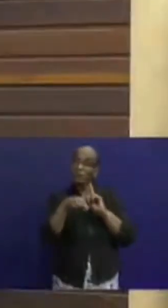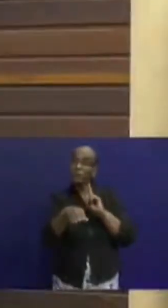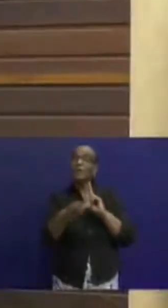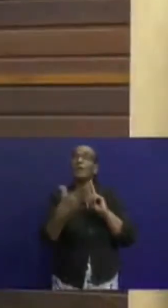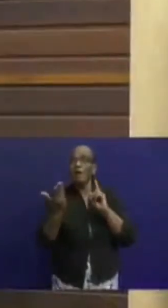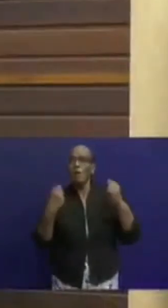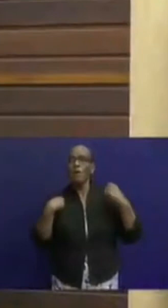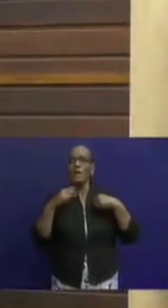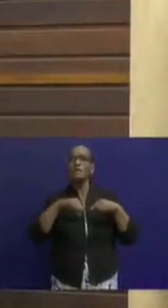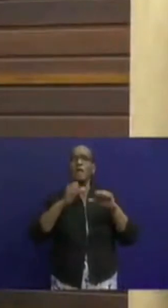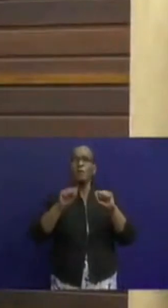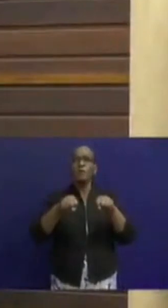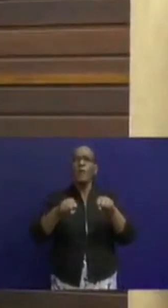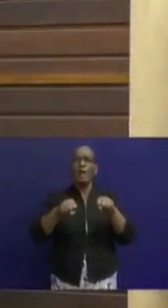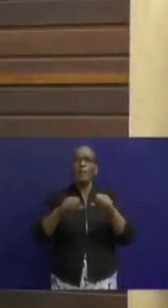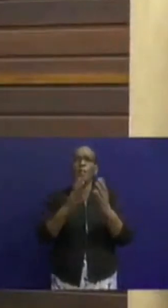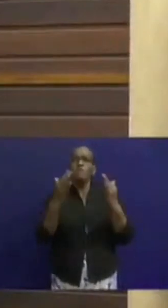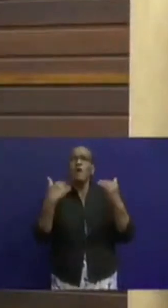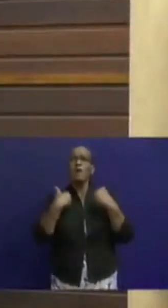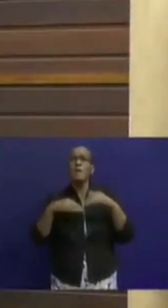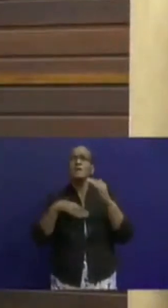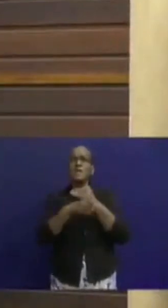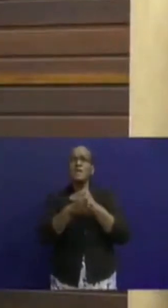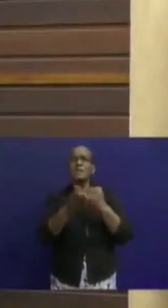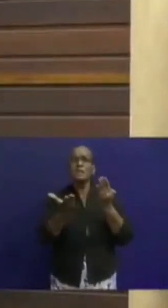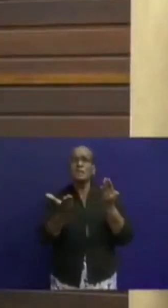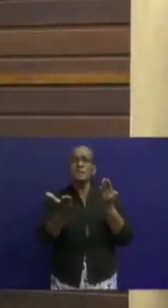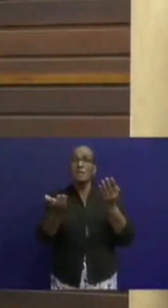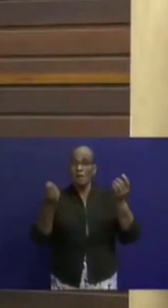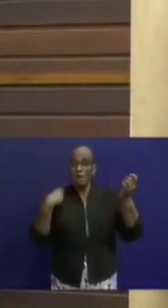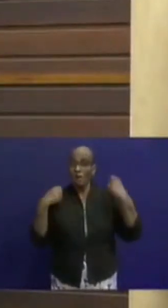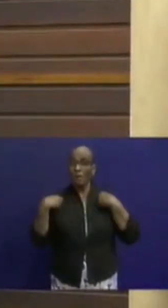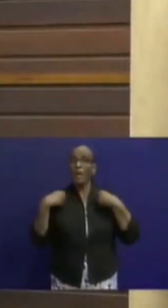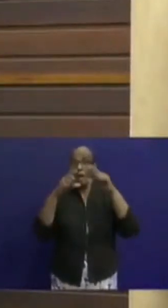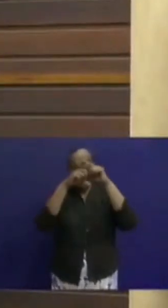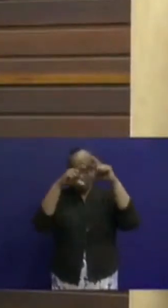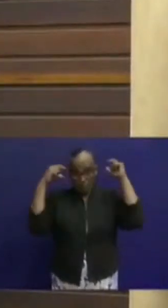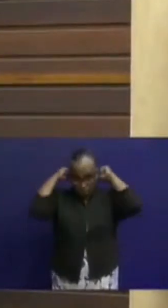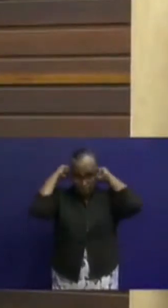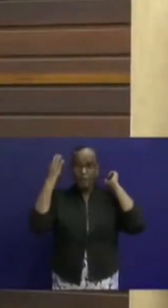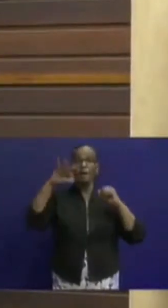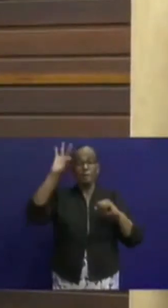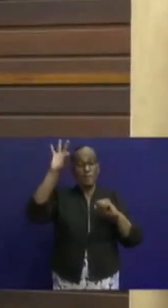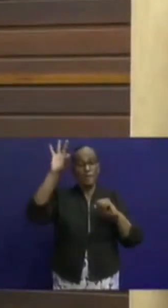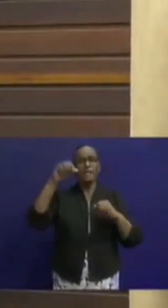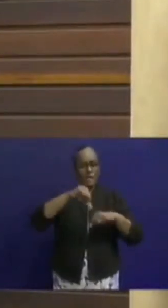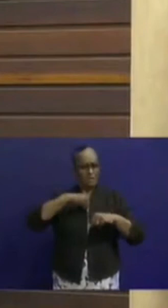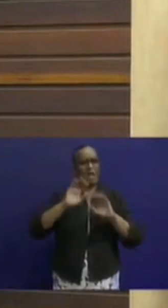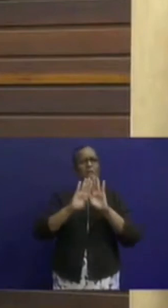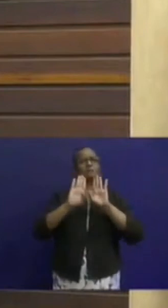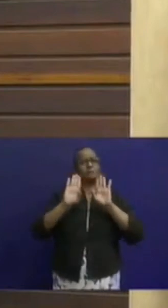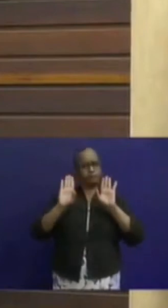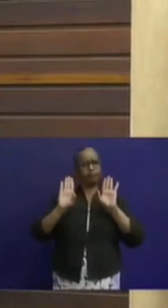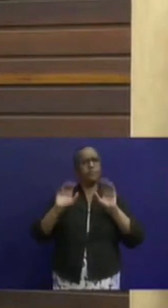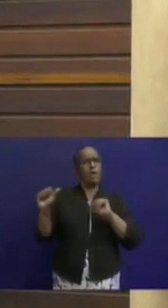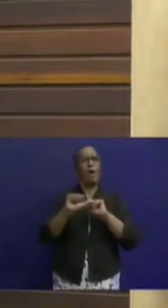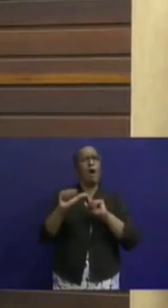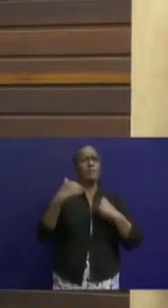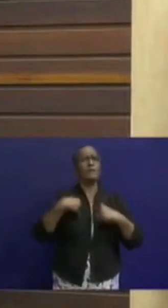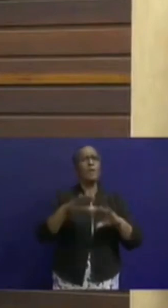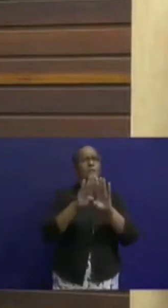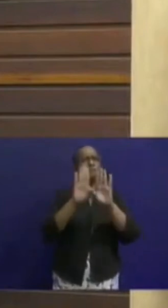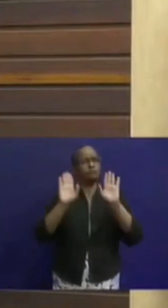winkeliers. Winkeliers kunnen liever hun mondkapjes opdoen. Dit is om zichzelf en anderen te